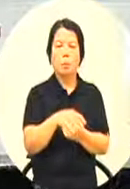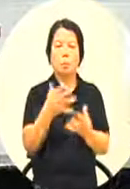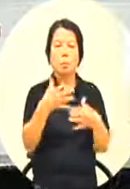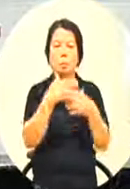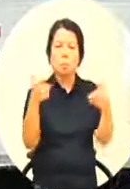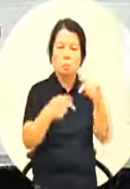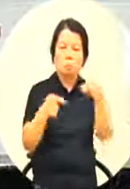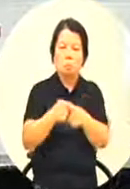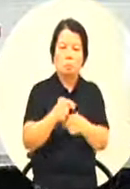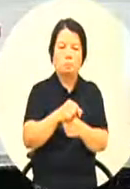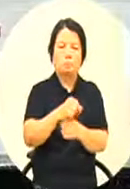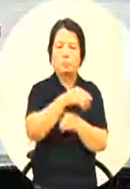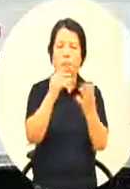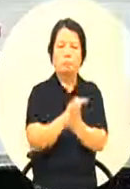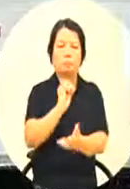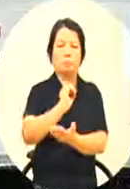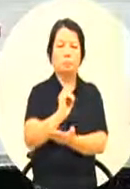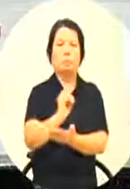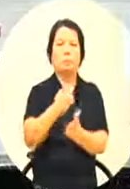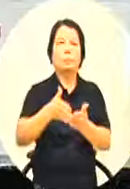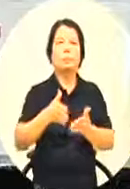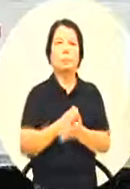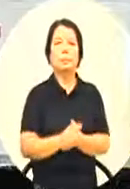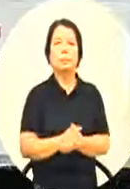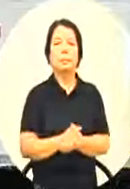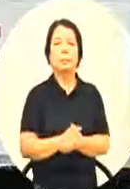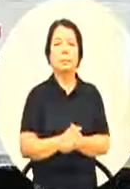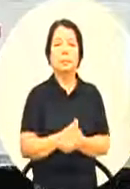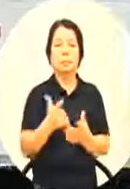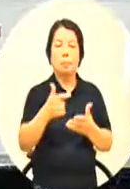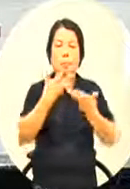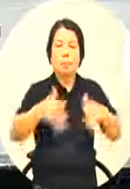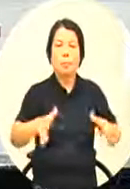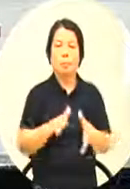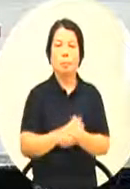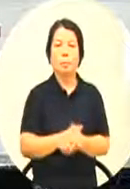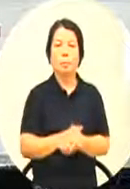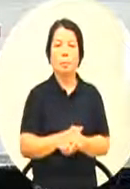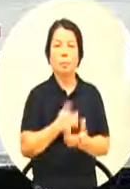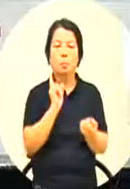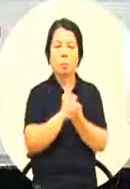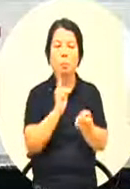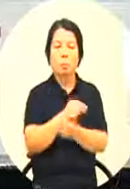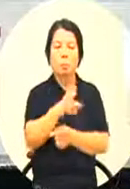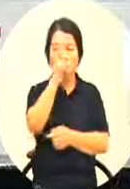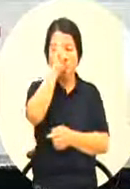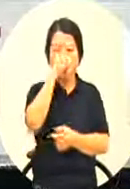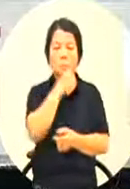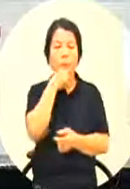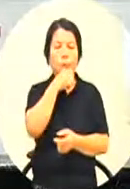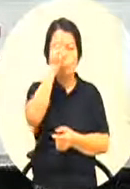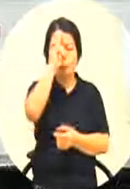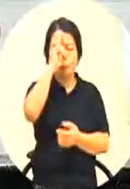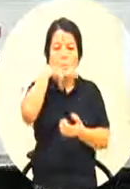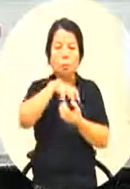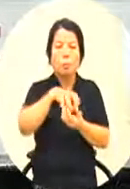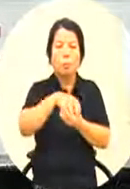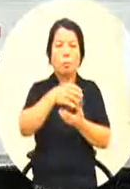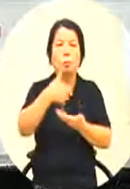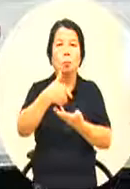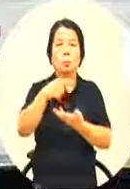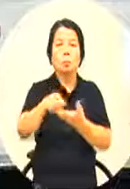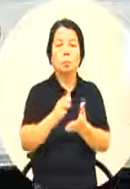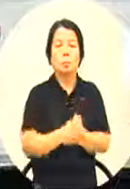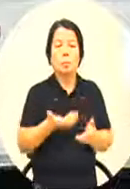物这件事情但因为像我们有很多的这个营养午餐都是给部分的这个